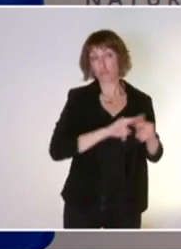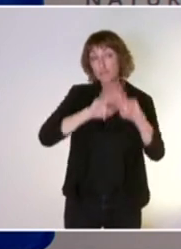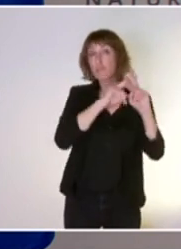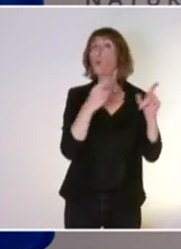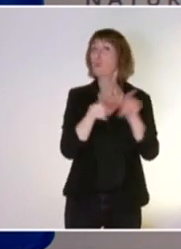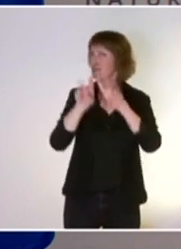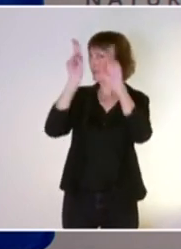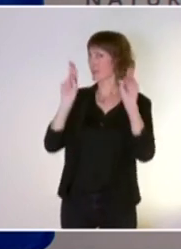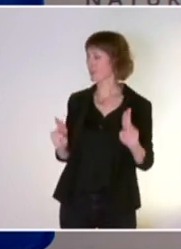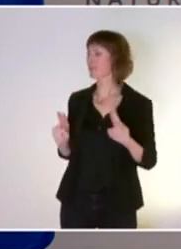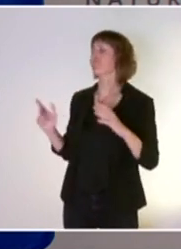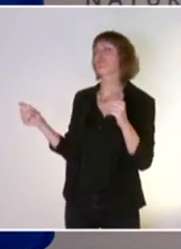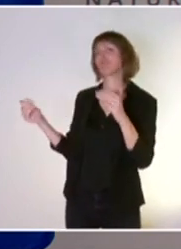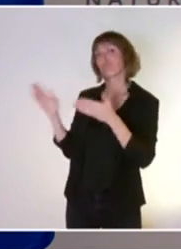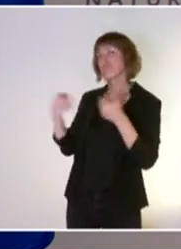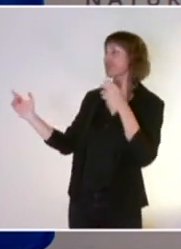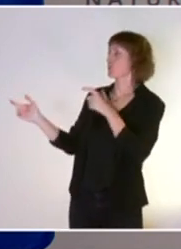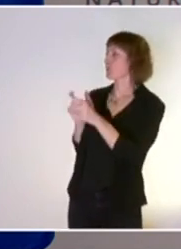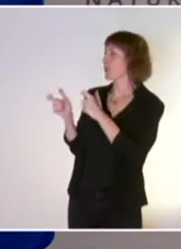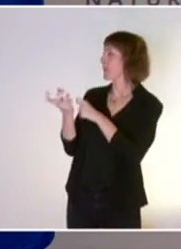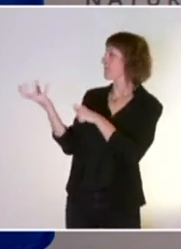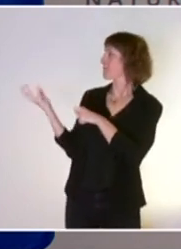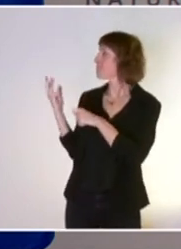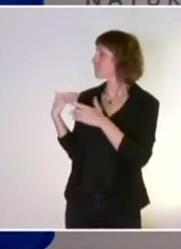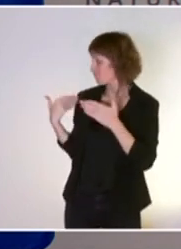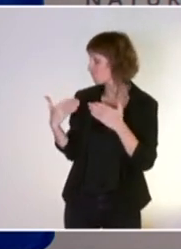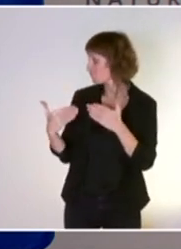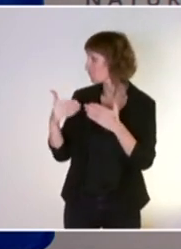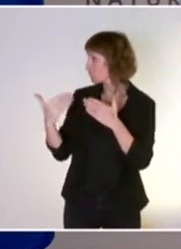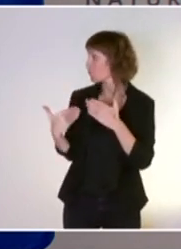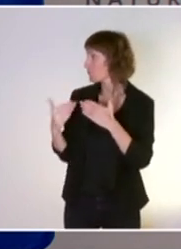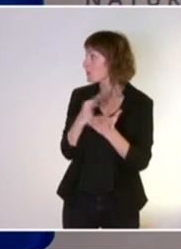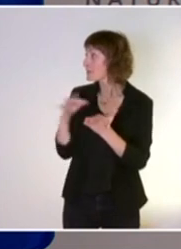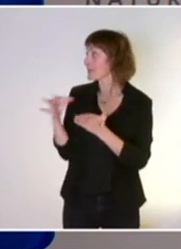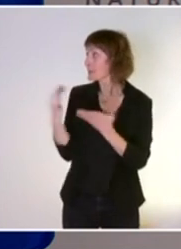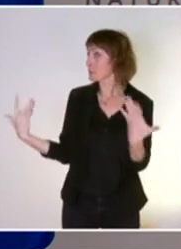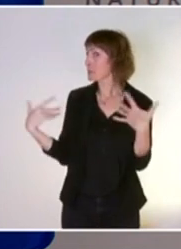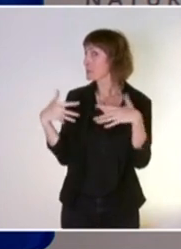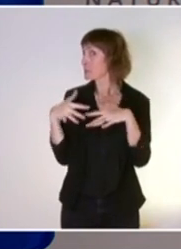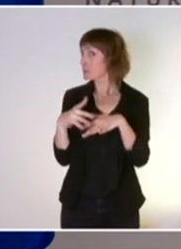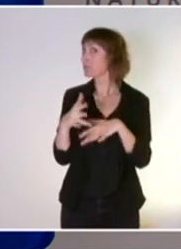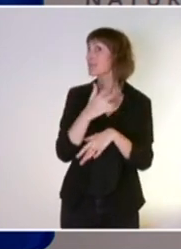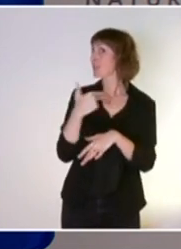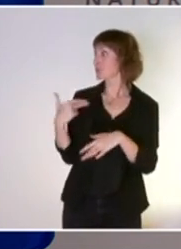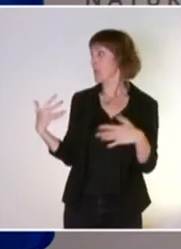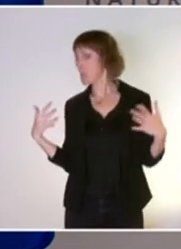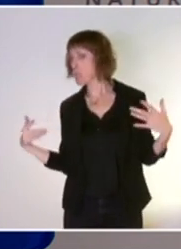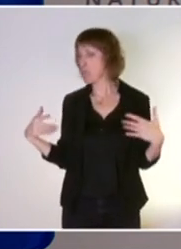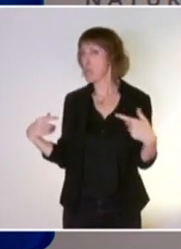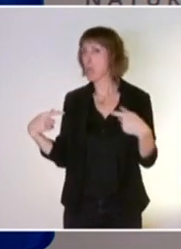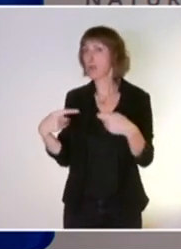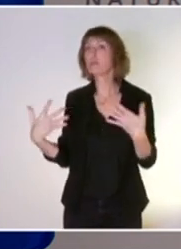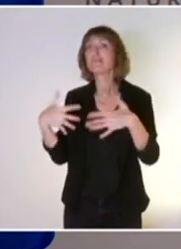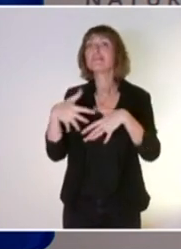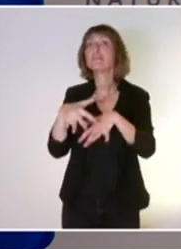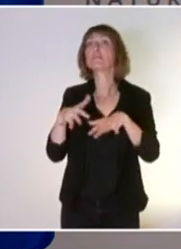avec mes collègues sur l'état d'avancement de nos stratégies nationales dans ce cadre et sur